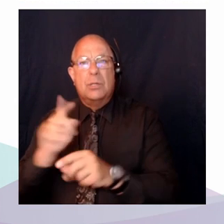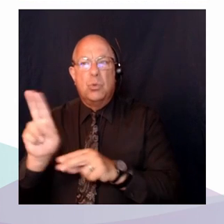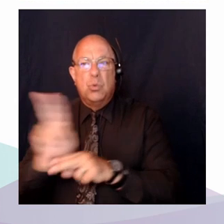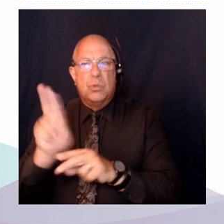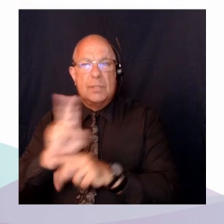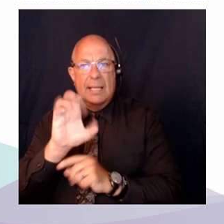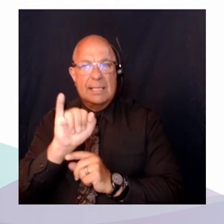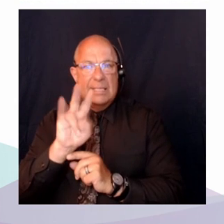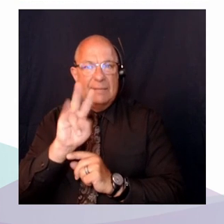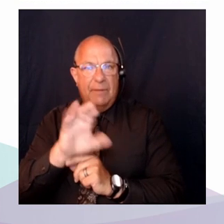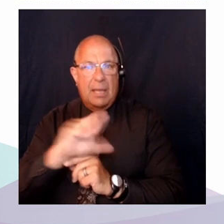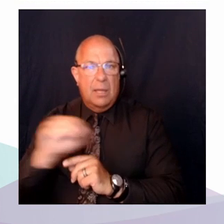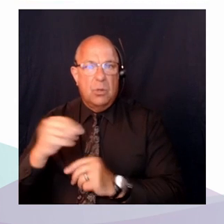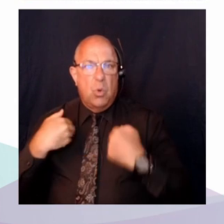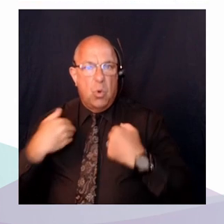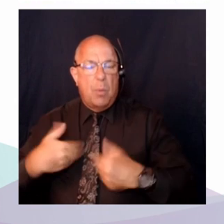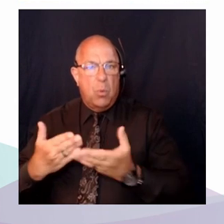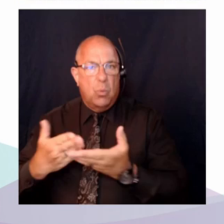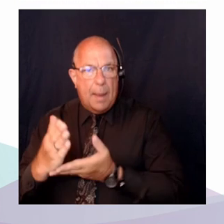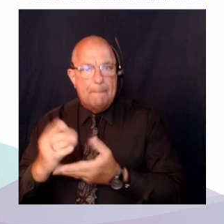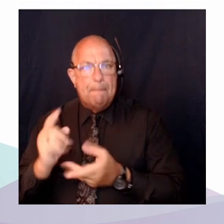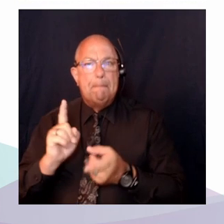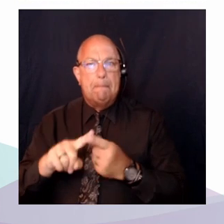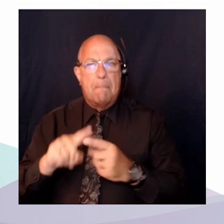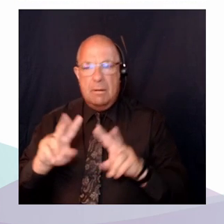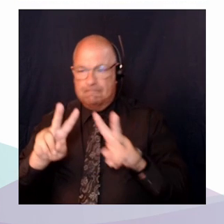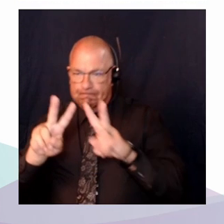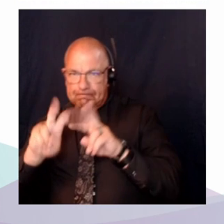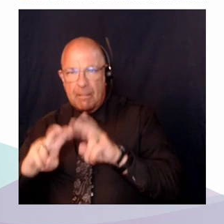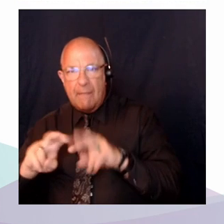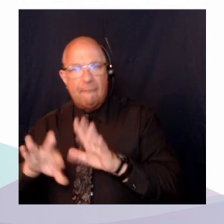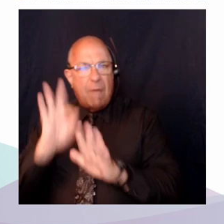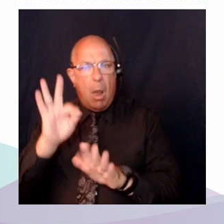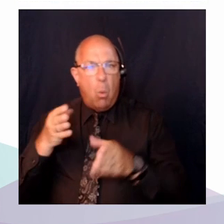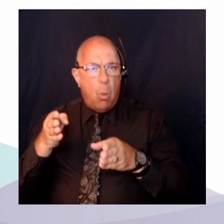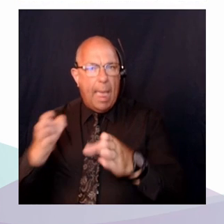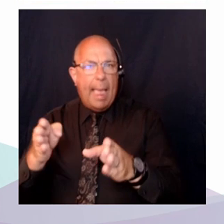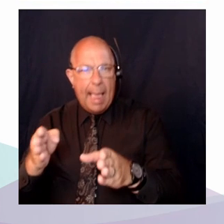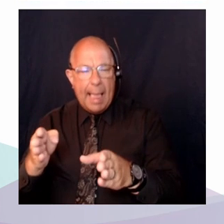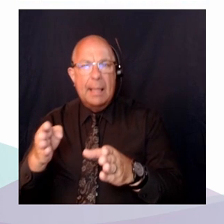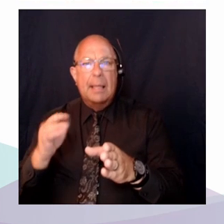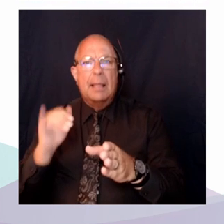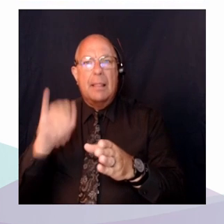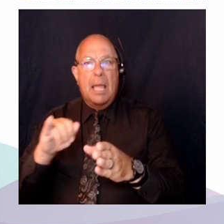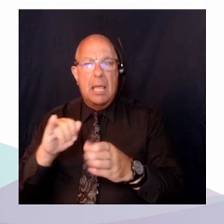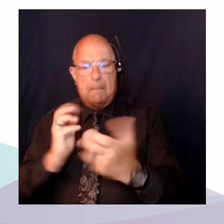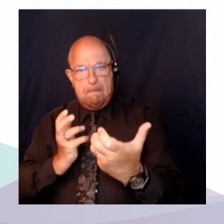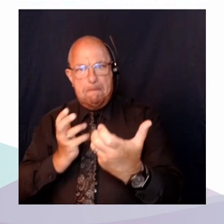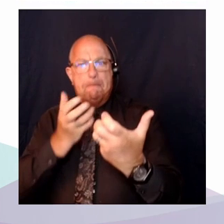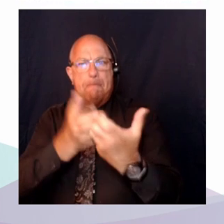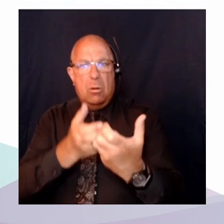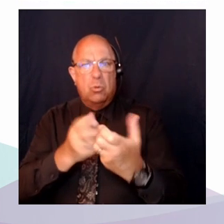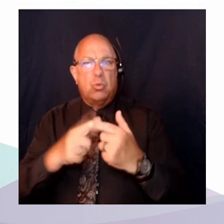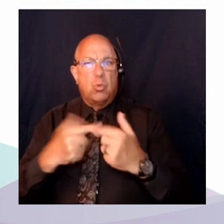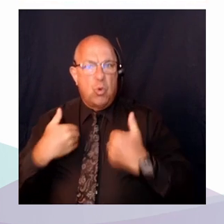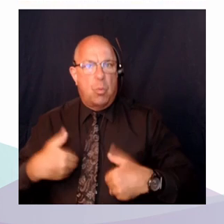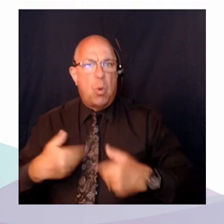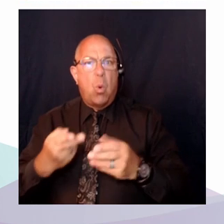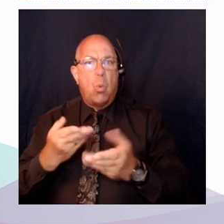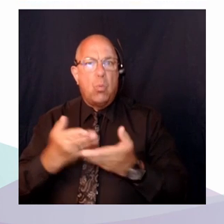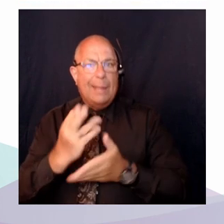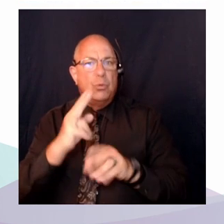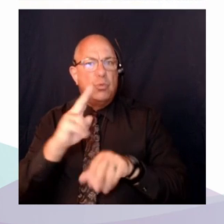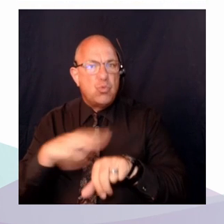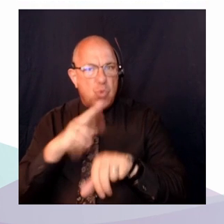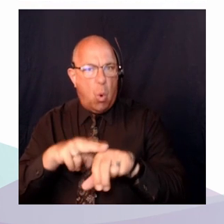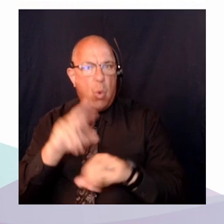dans les normes des droits économiques et sociaux en créant des alliages avec le droit positif qui est en